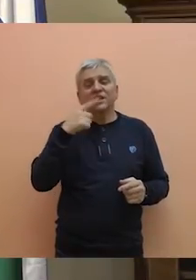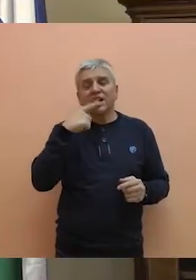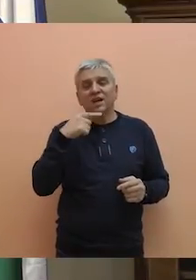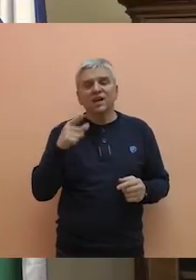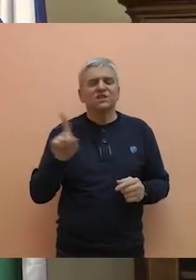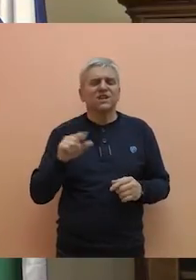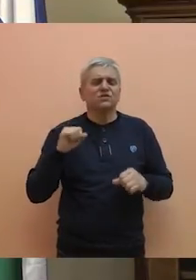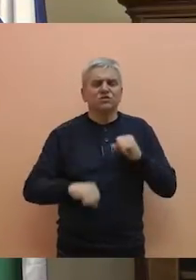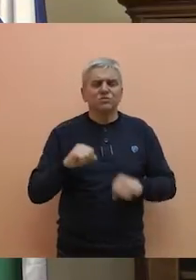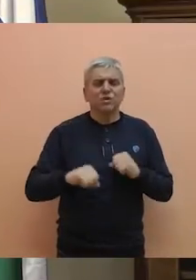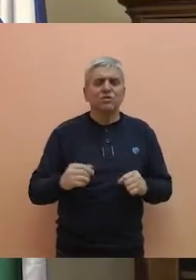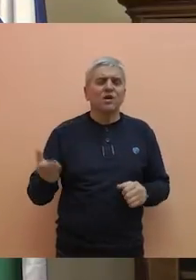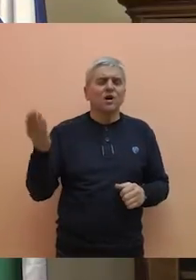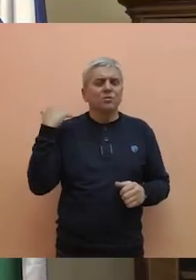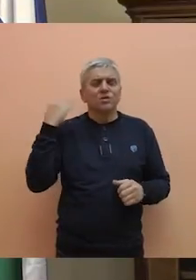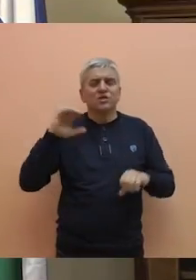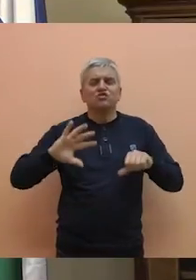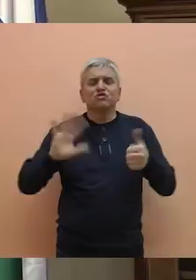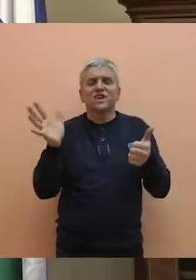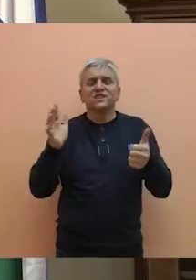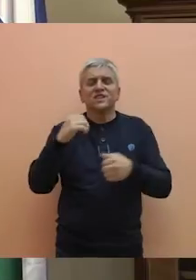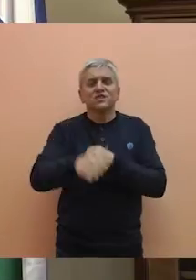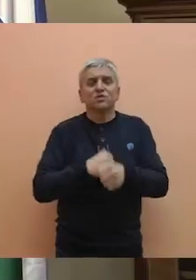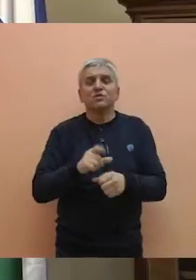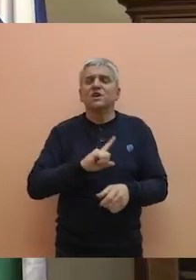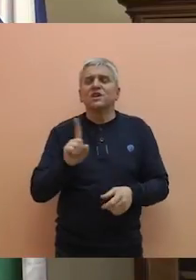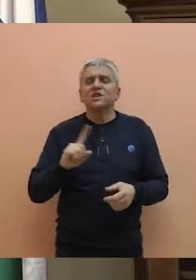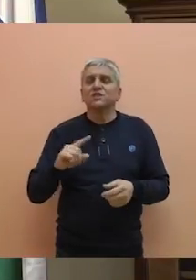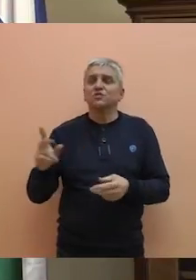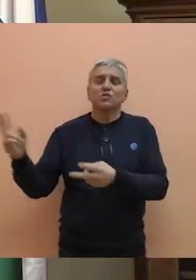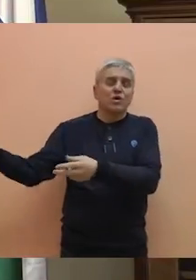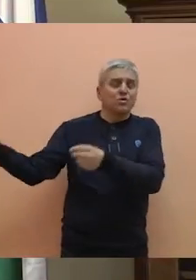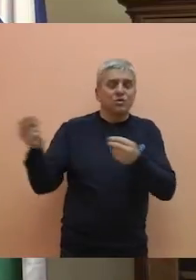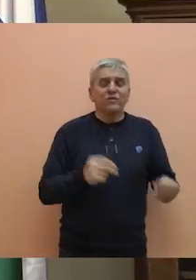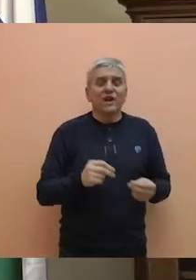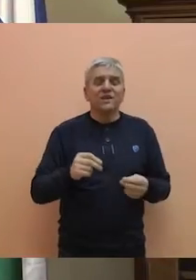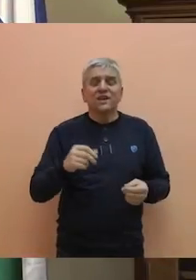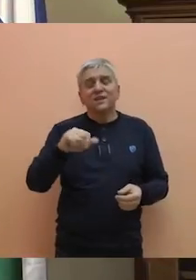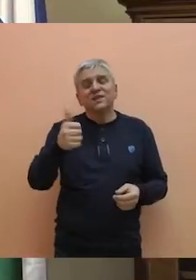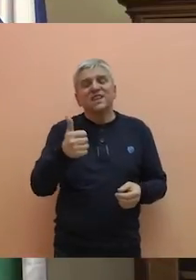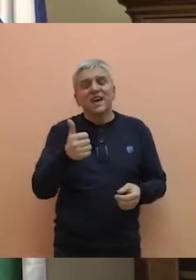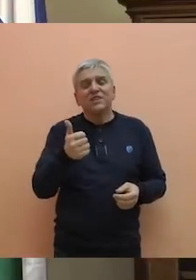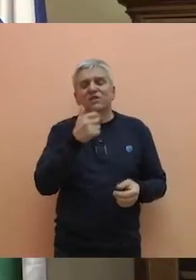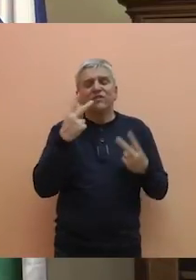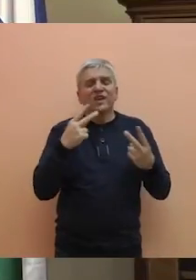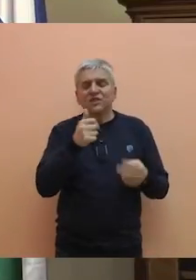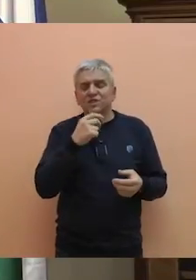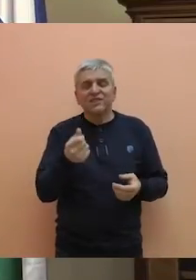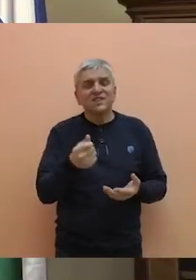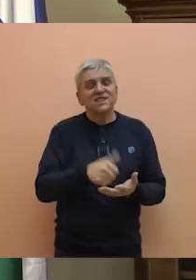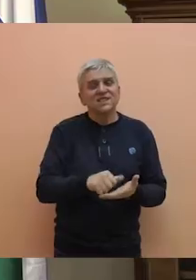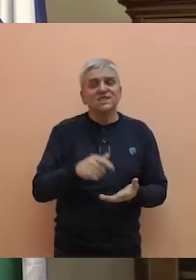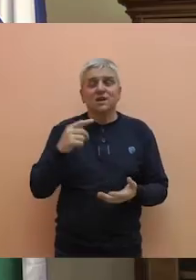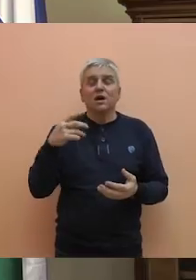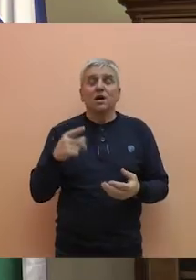sebe za nesposobnost, da u protekih 16 godina nisu uspeli da dovedu nijednu značajnu investiciju u Vojvodinu, s jedne strane,